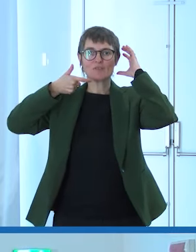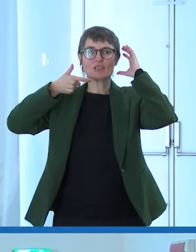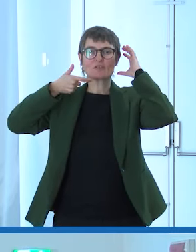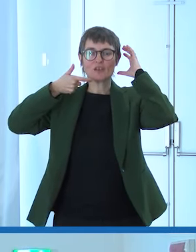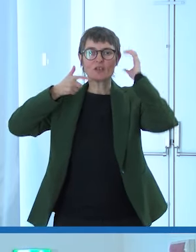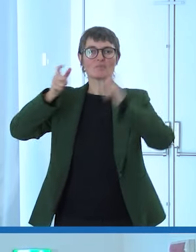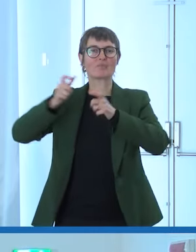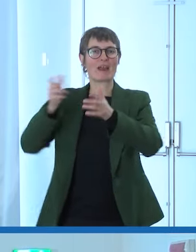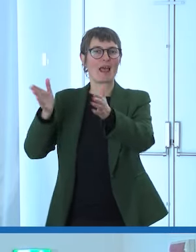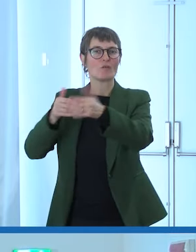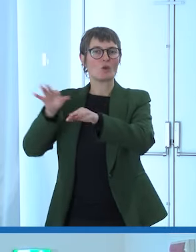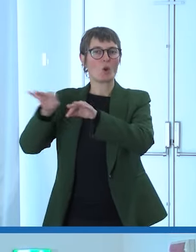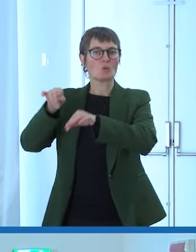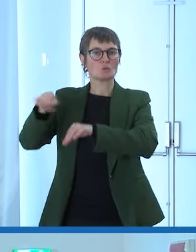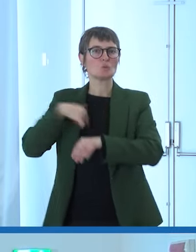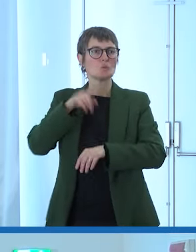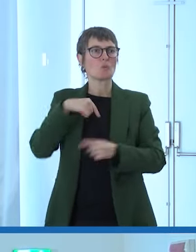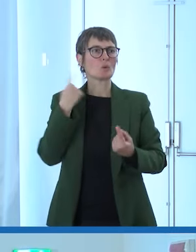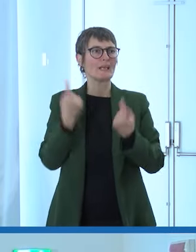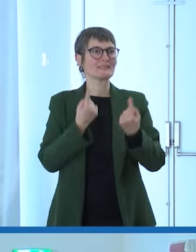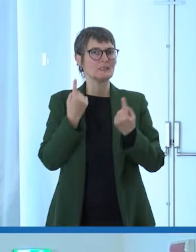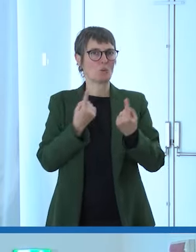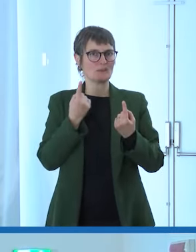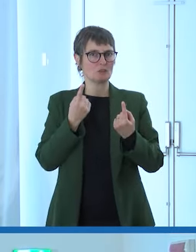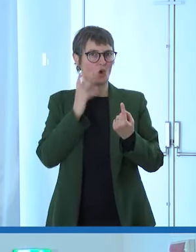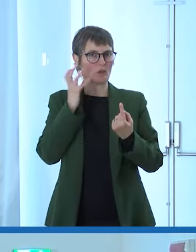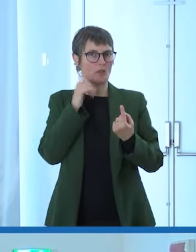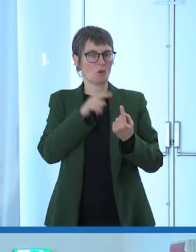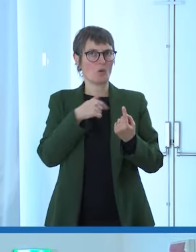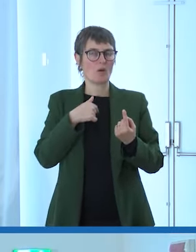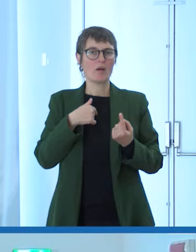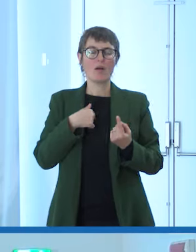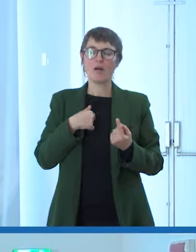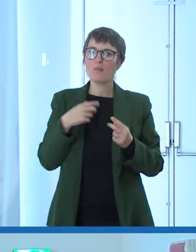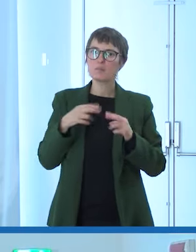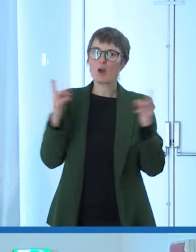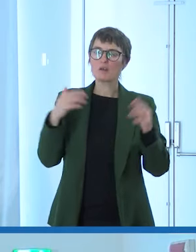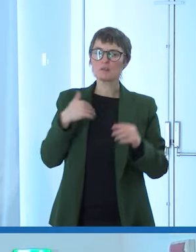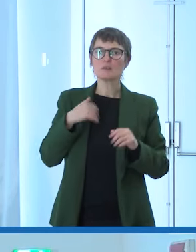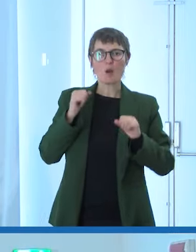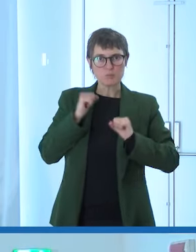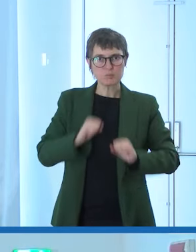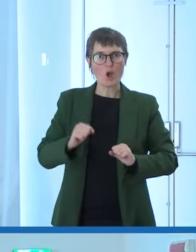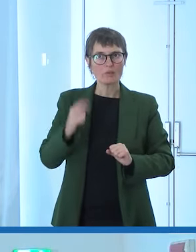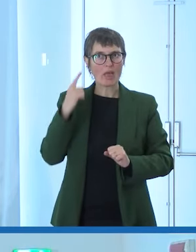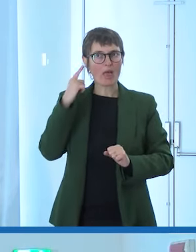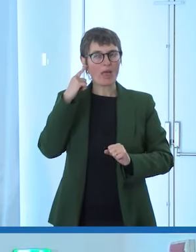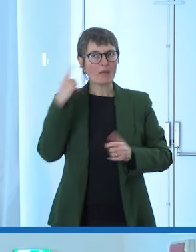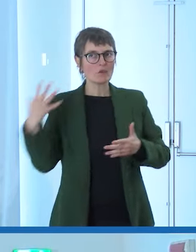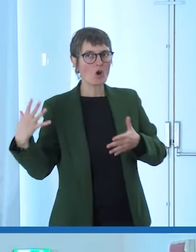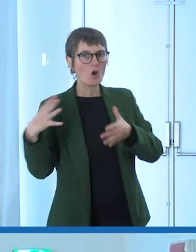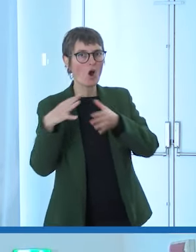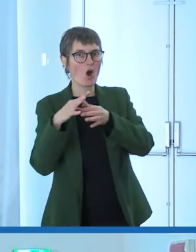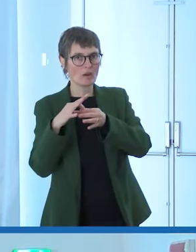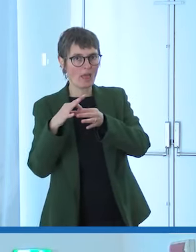rumorose io ho scoperto che potevo diciamo collegarmi via bluetooth col telefono